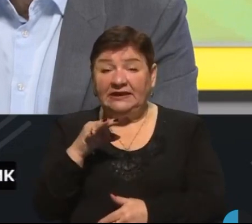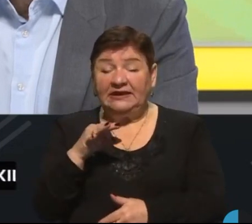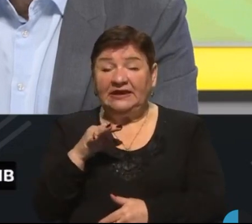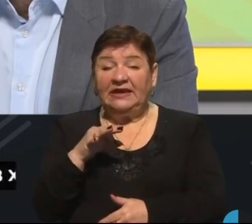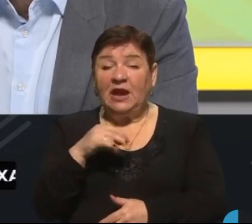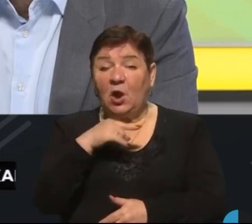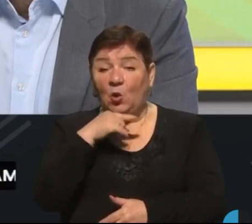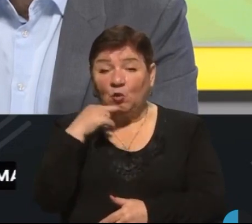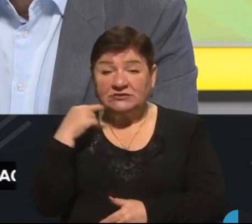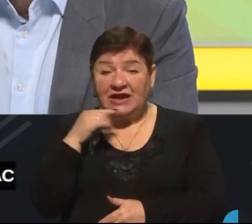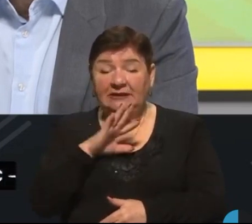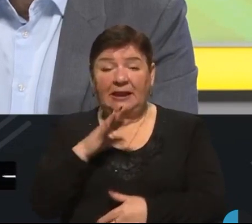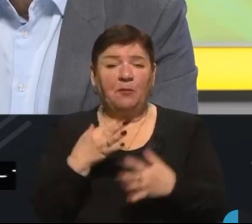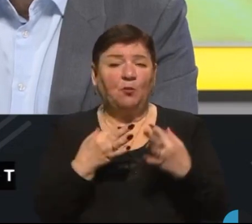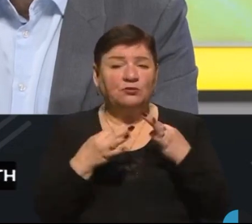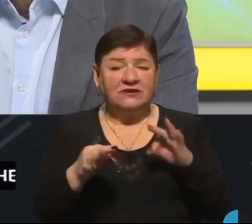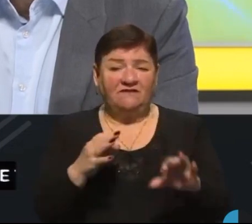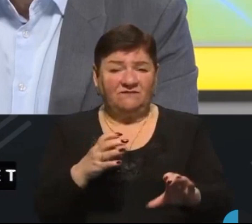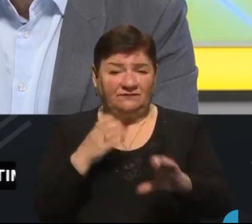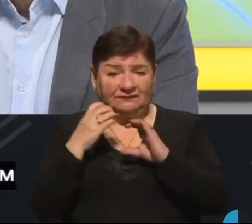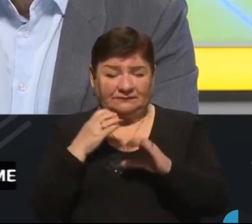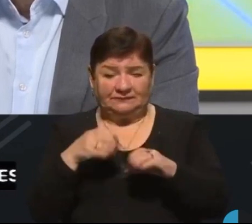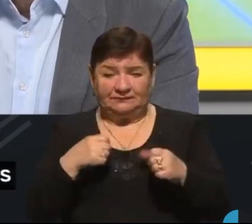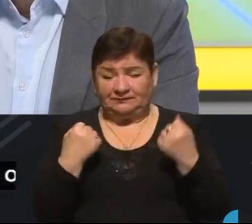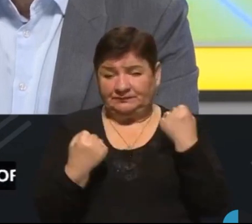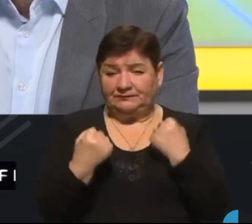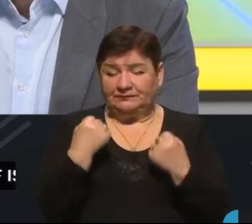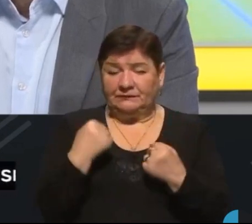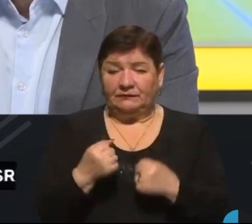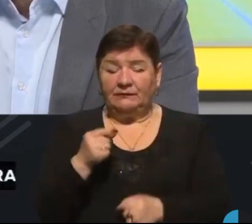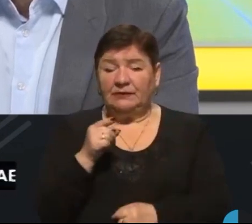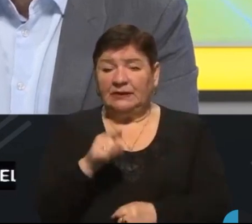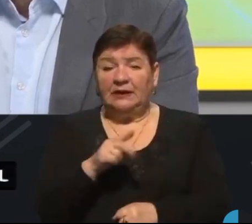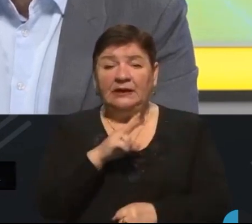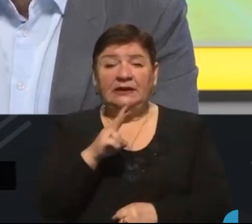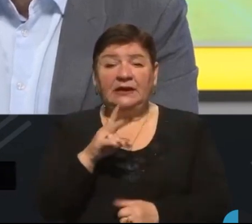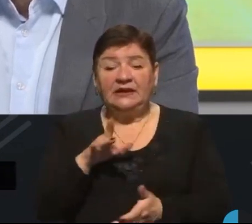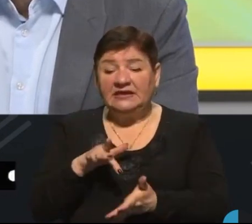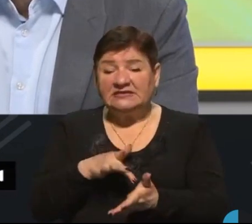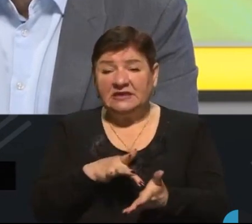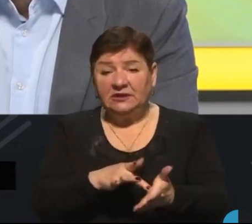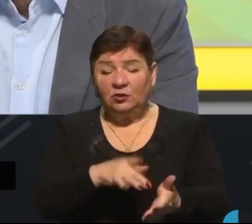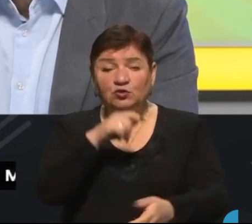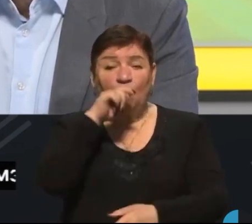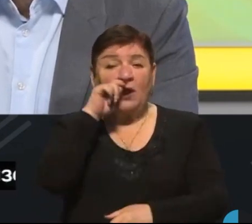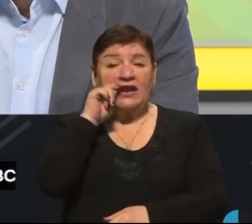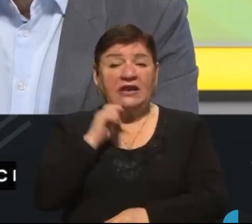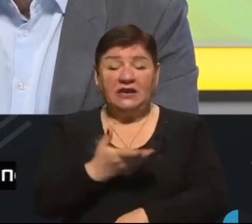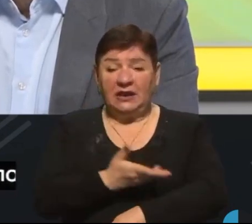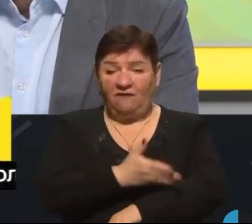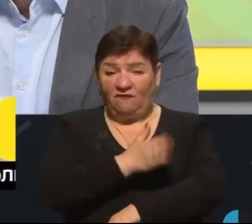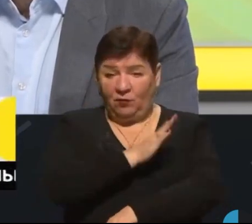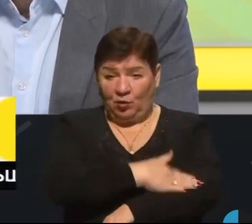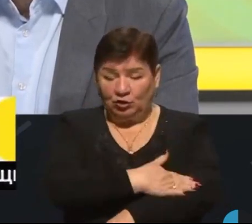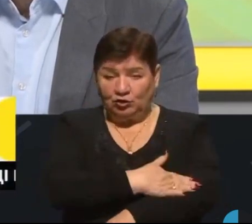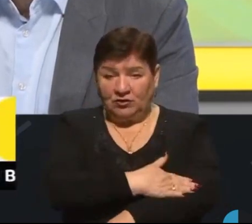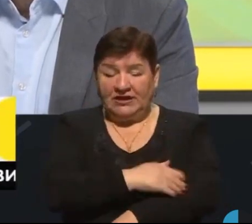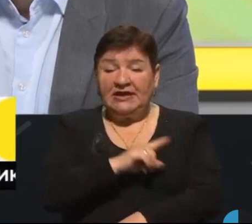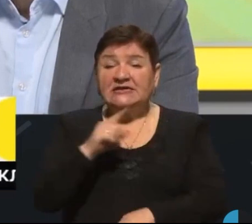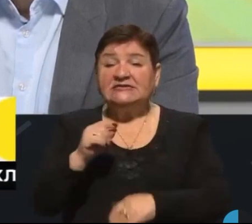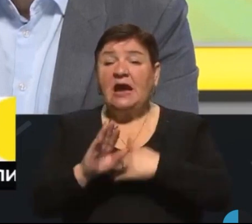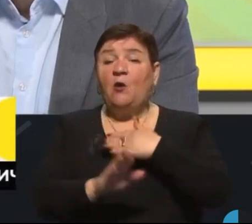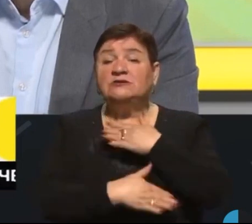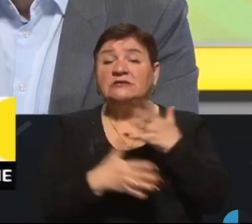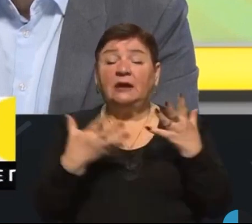вони взагалі не пропускають вантажні транспортні засоби, які слідують з України в Польщу. І за останні